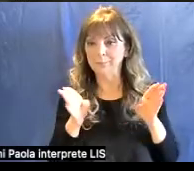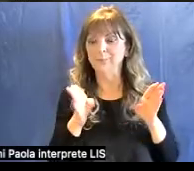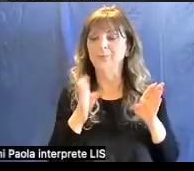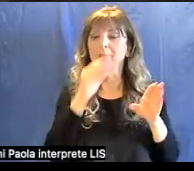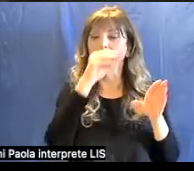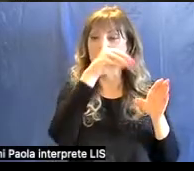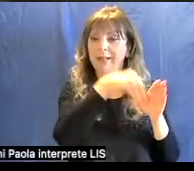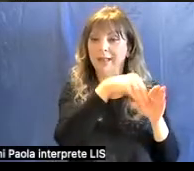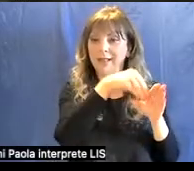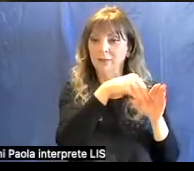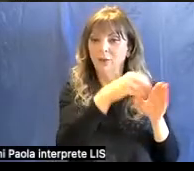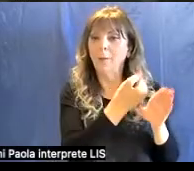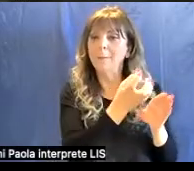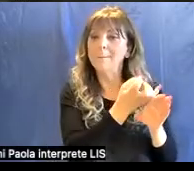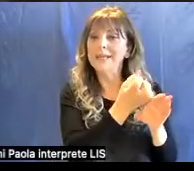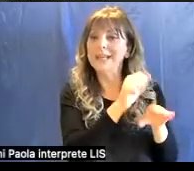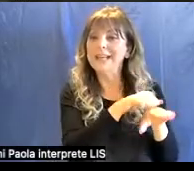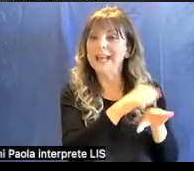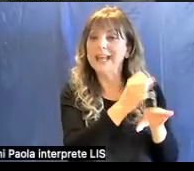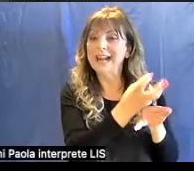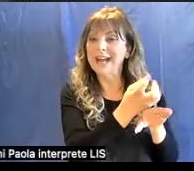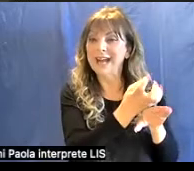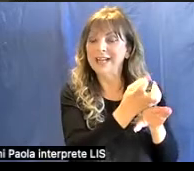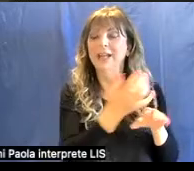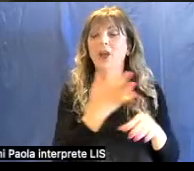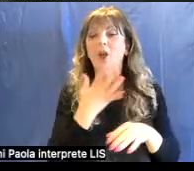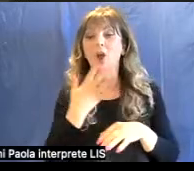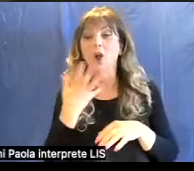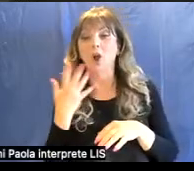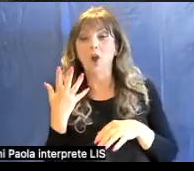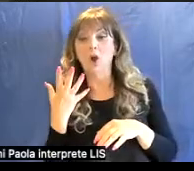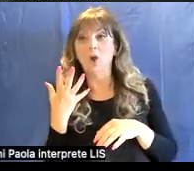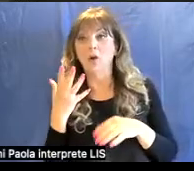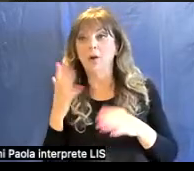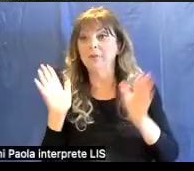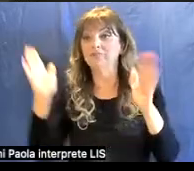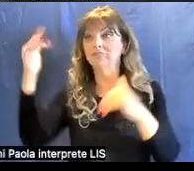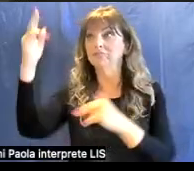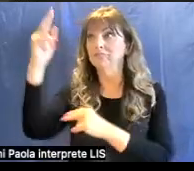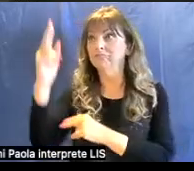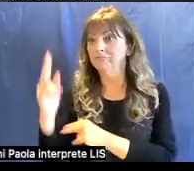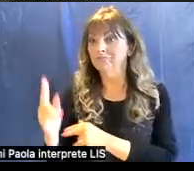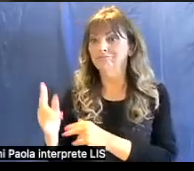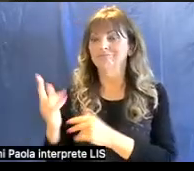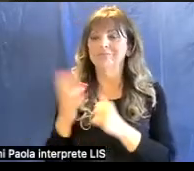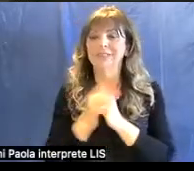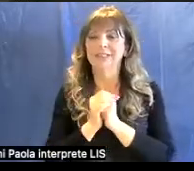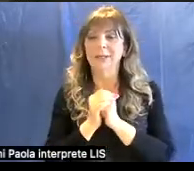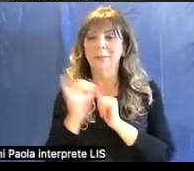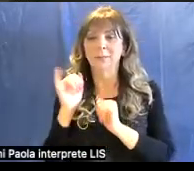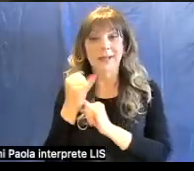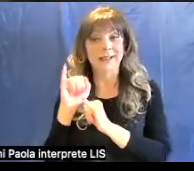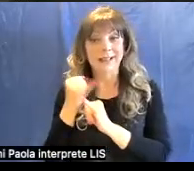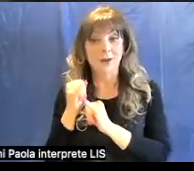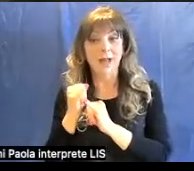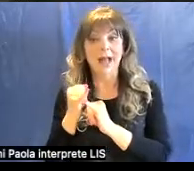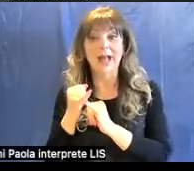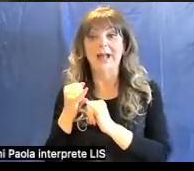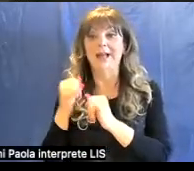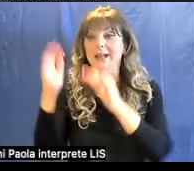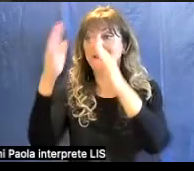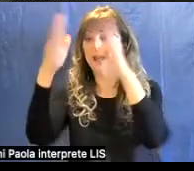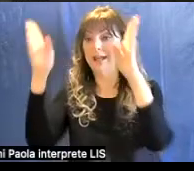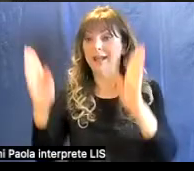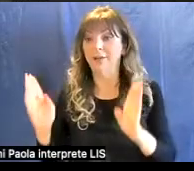'interno dei minerali e il colore nelle opere d'arte, in particolare nelle opere d'arte